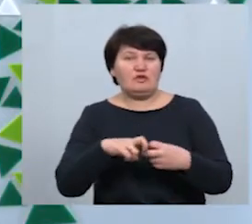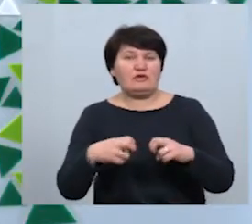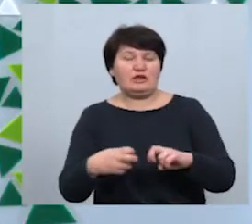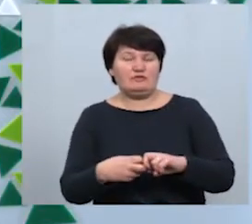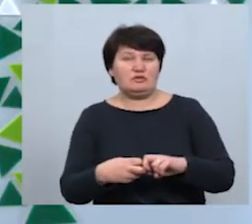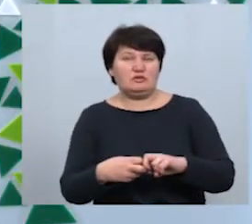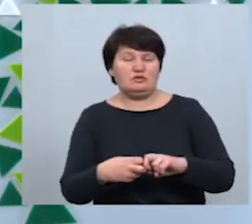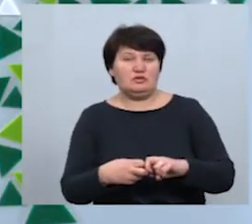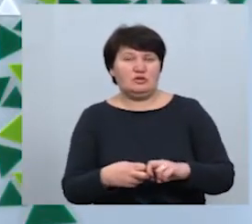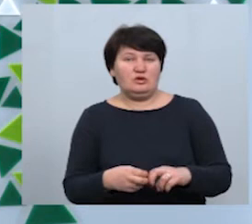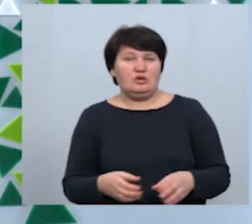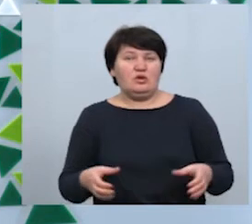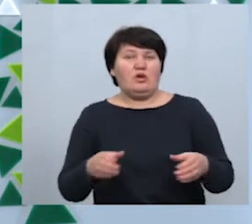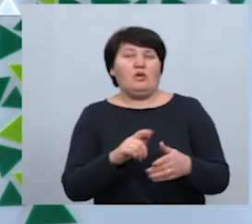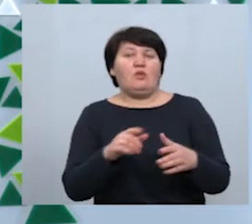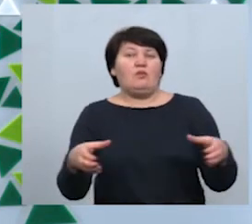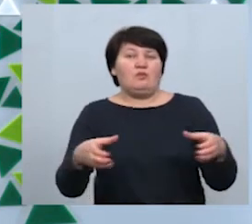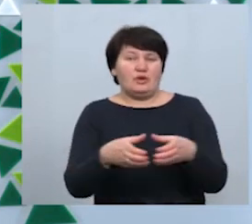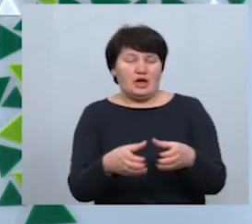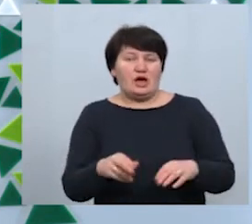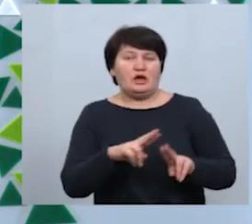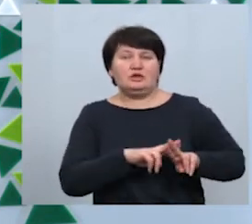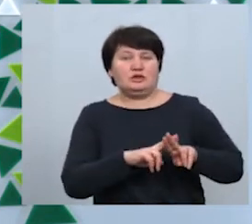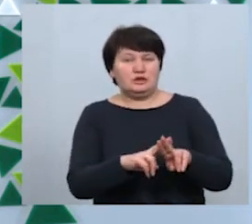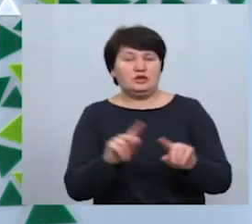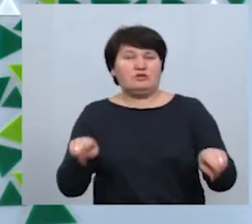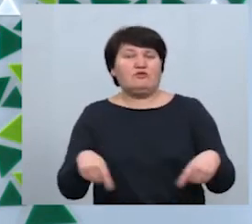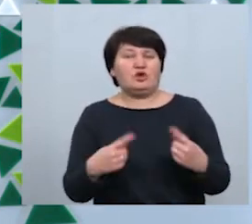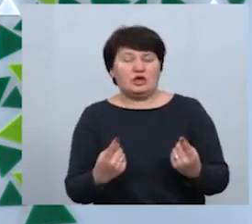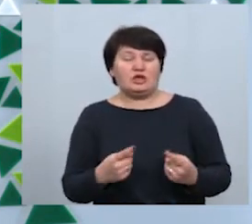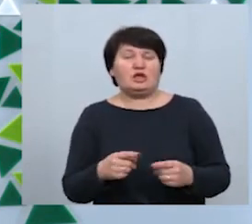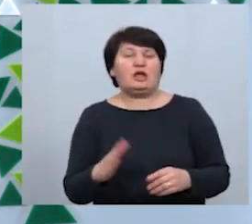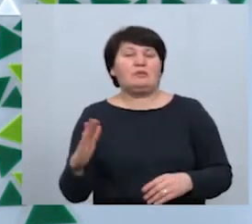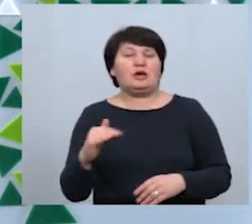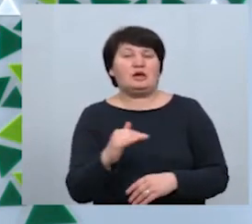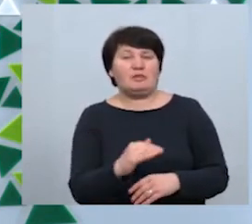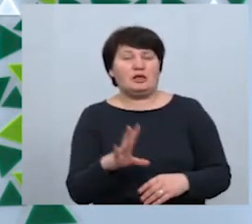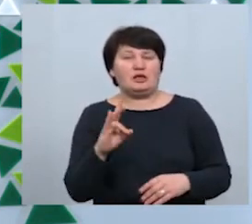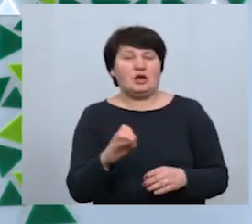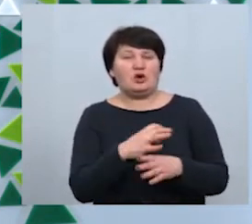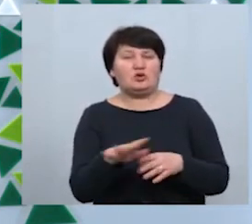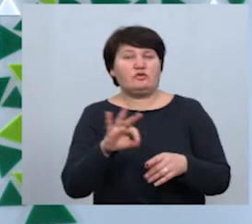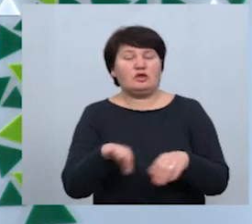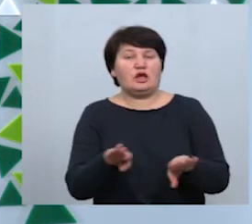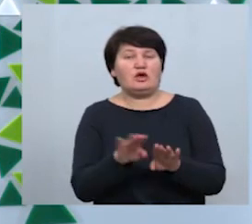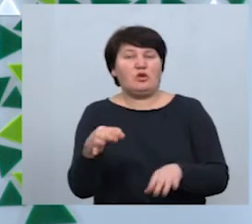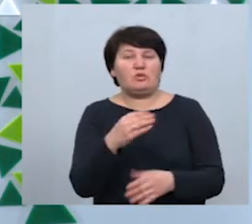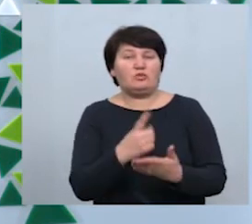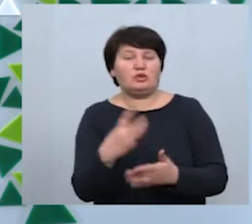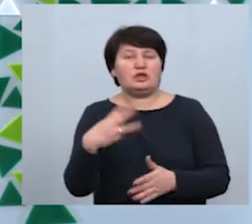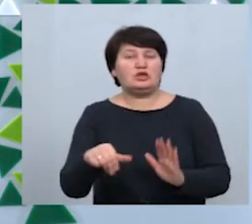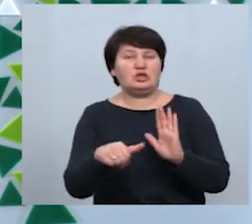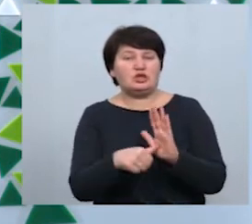Мобільні бригади для виявлення підозр на коронавірус створили на Прикарпатті. Таких в області має бути 36. Про це у коментарі